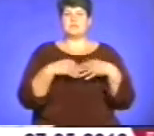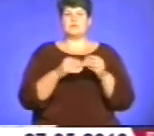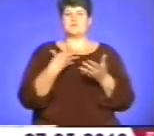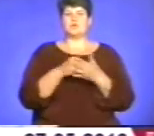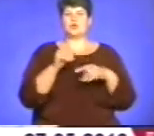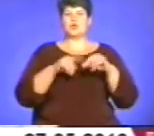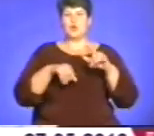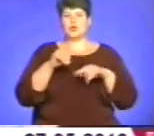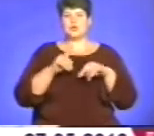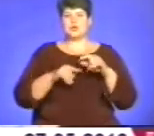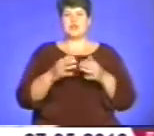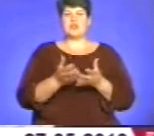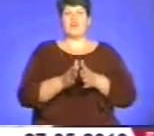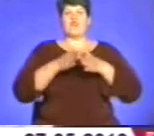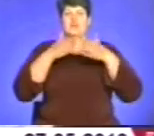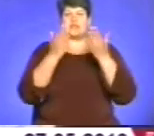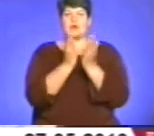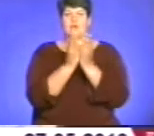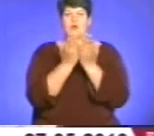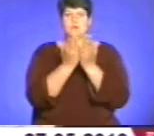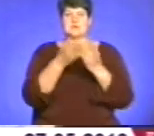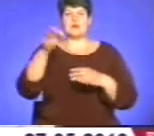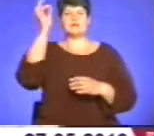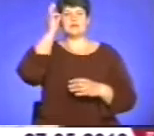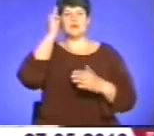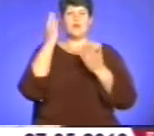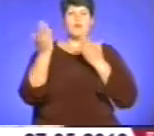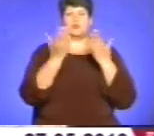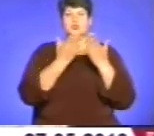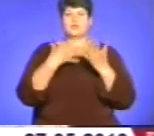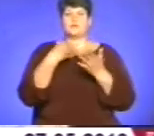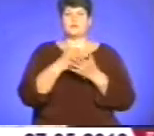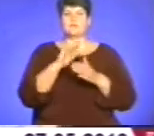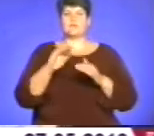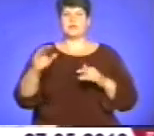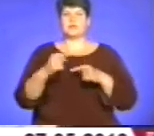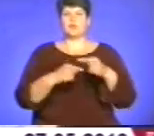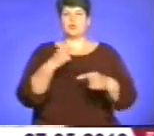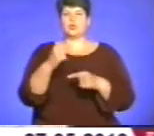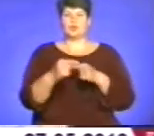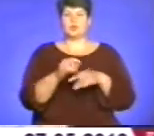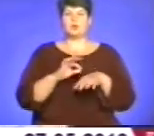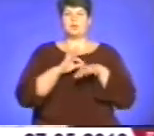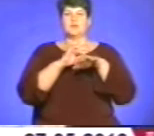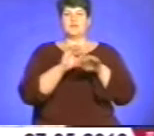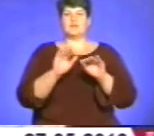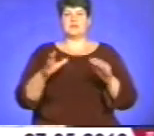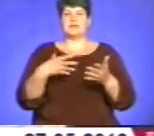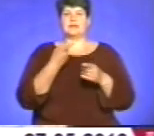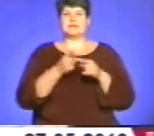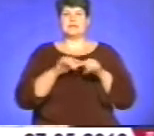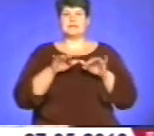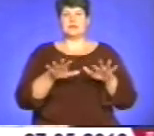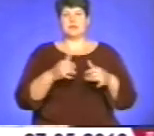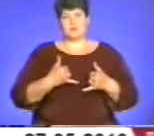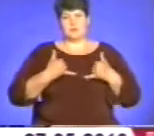виняв оцей Кобзар, згадав його або почитав своїм дітям, своїм внукам, привів дітей на ці заходи, які є, і вклонився